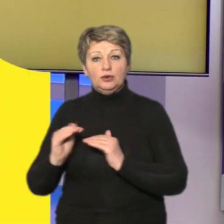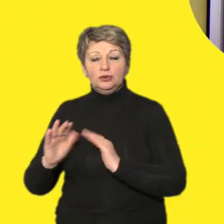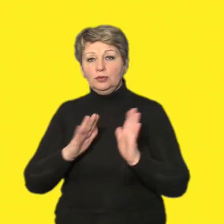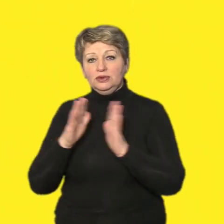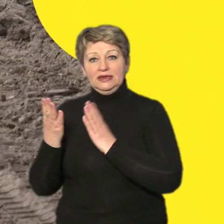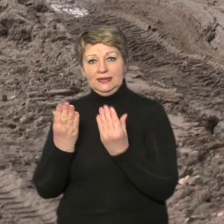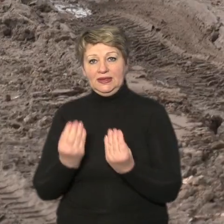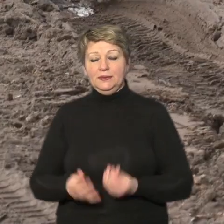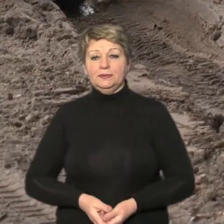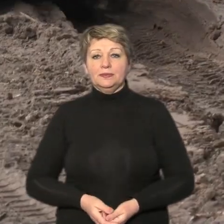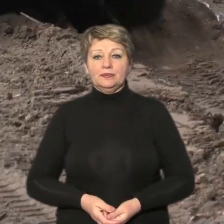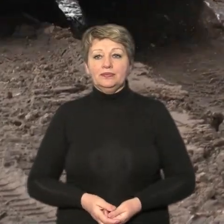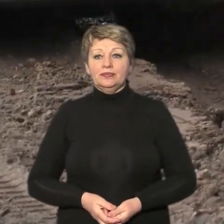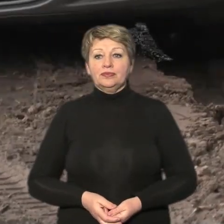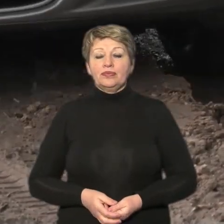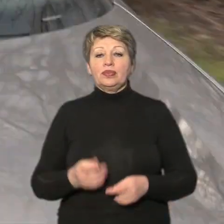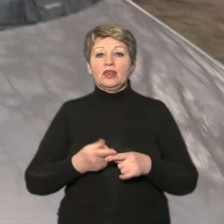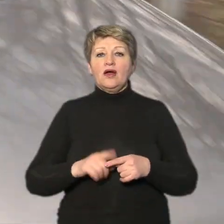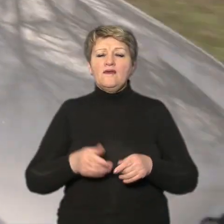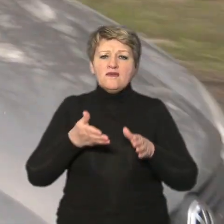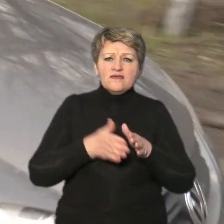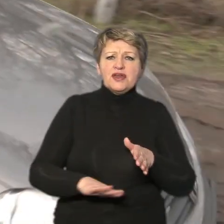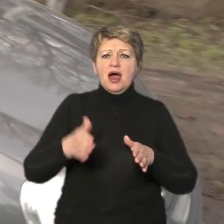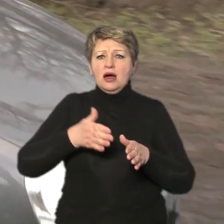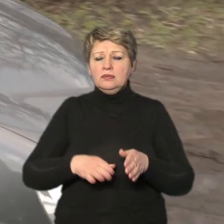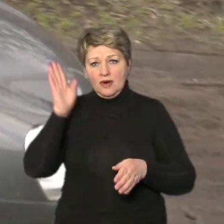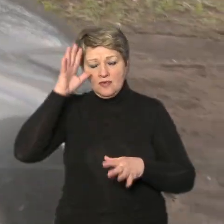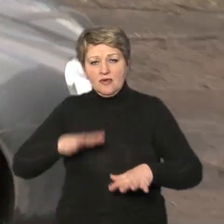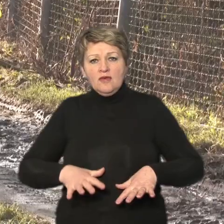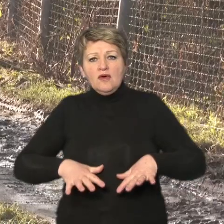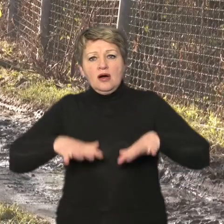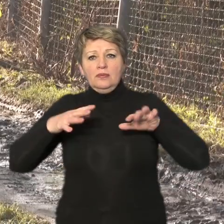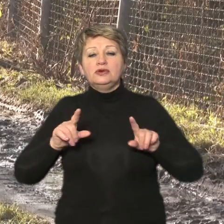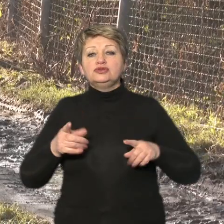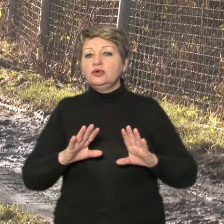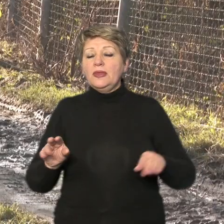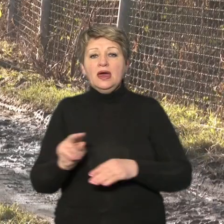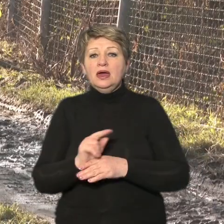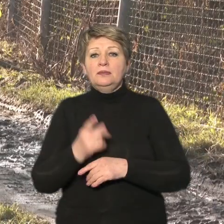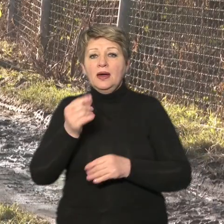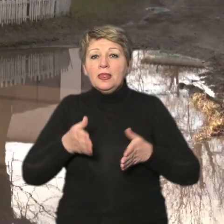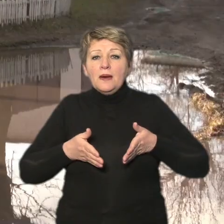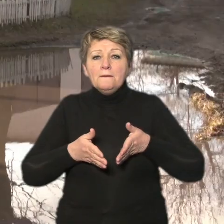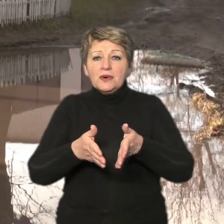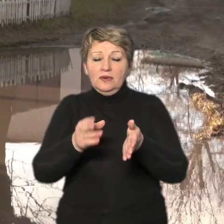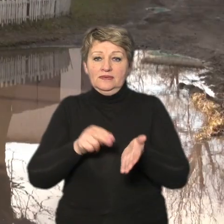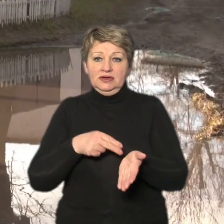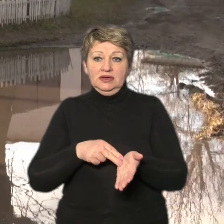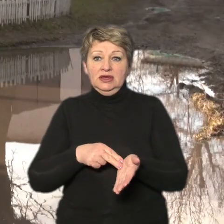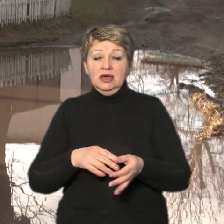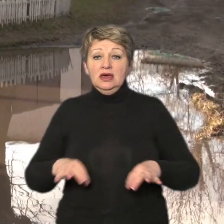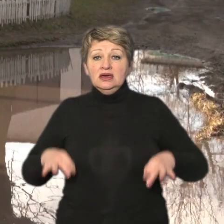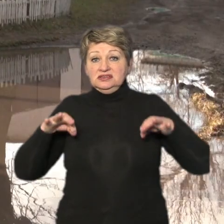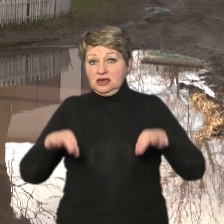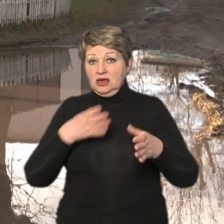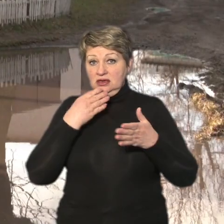у суцільних ямах залитих водою чому не ремонтують один із провулків у Черкасах заїхати на своє